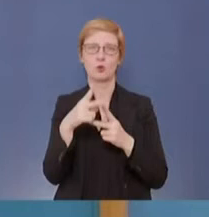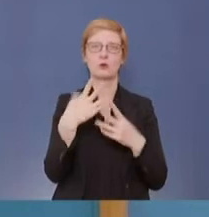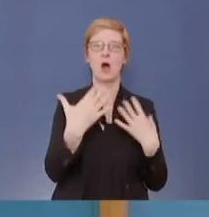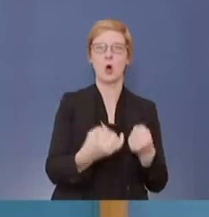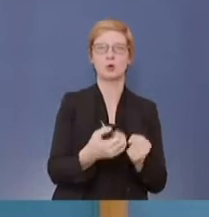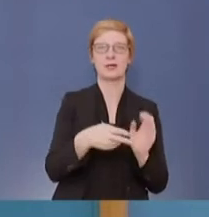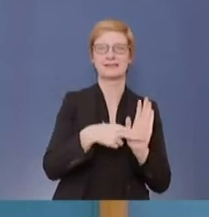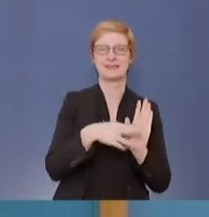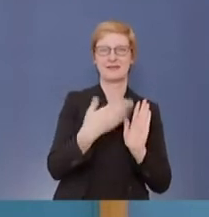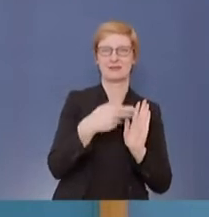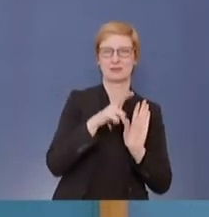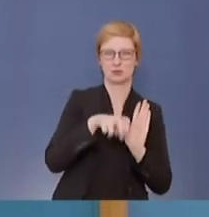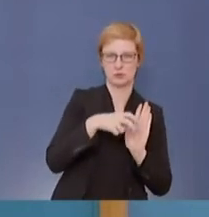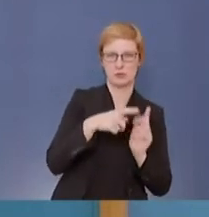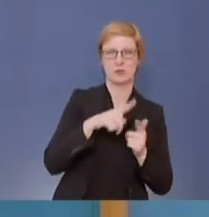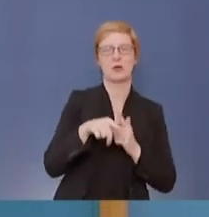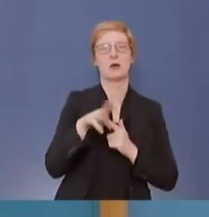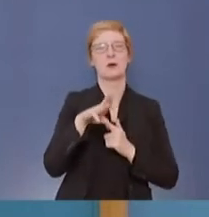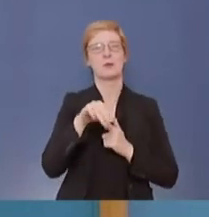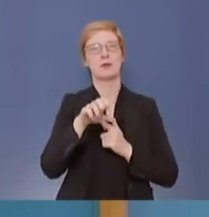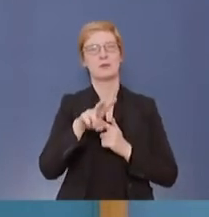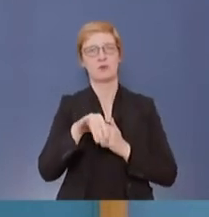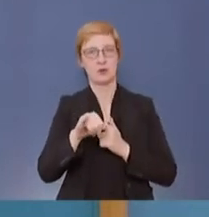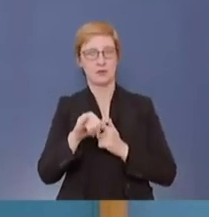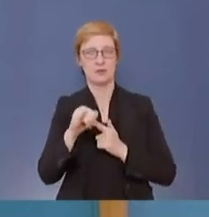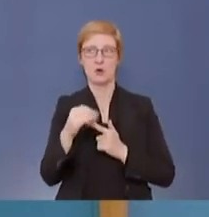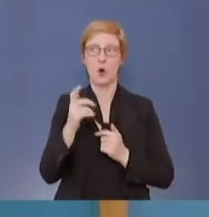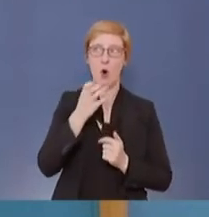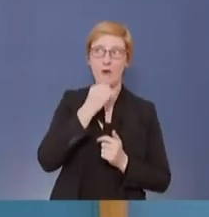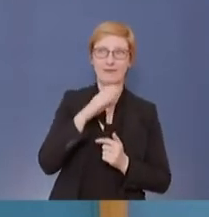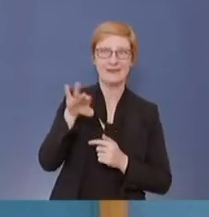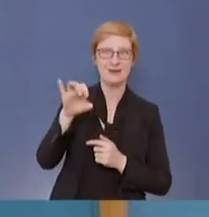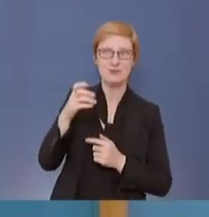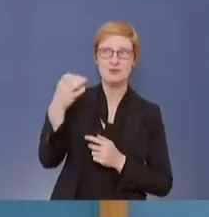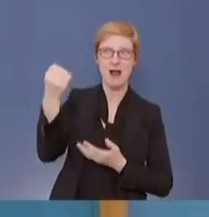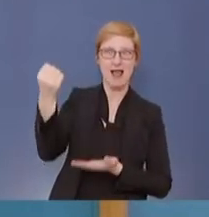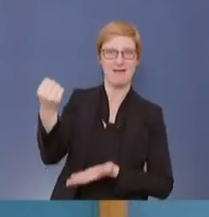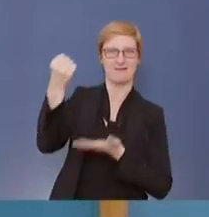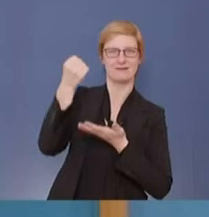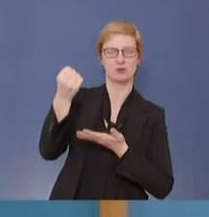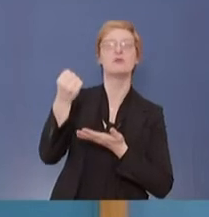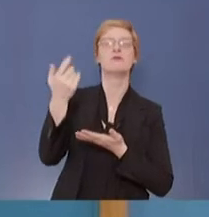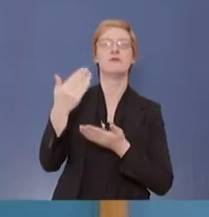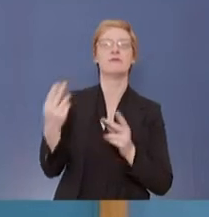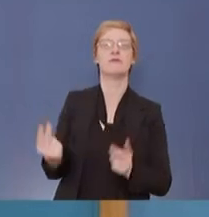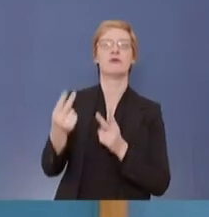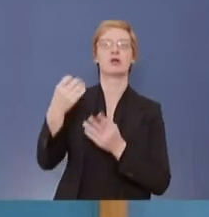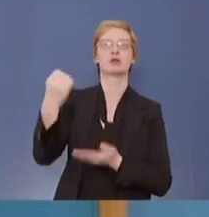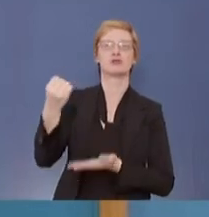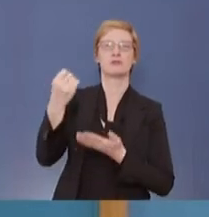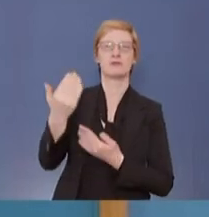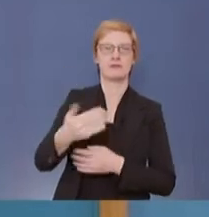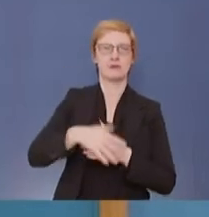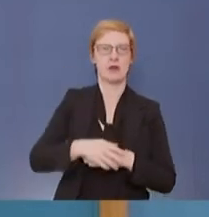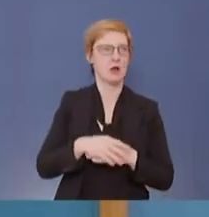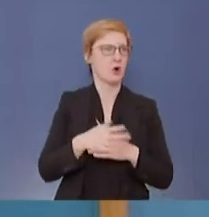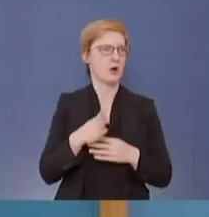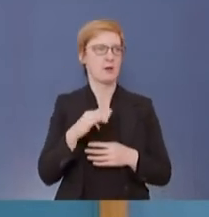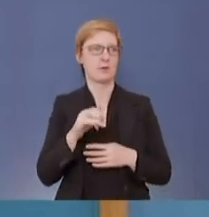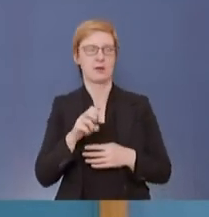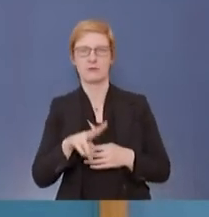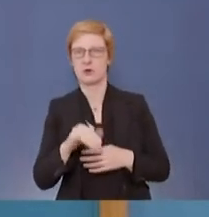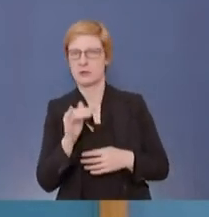Rechnet das BMVI mit EU-Geldern? Wie hoch ist die gesamte Fördersumme? Auch das bitte ich, da das BMVI nicht da ist, schriftlich zu beantworten.